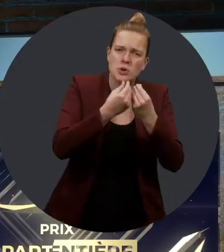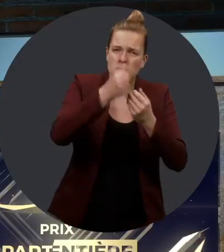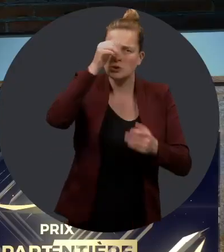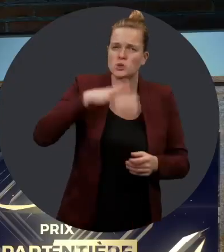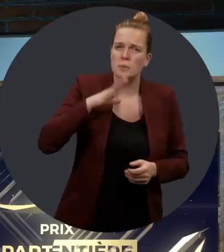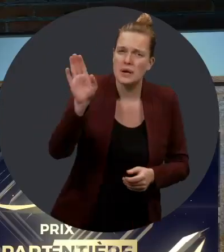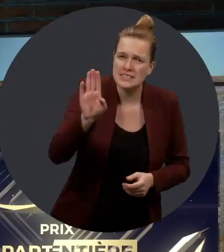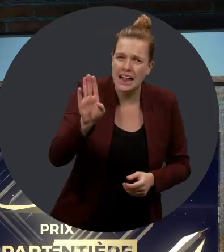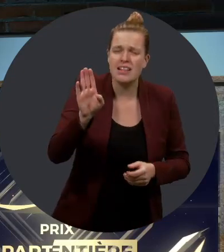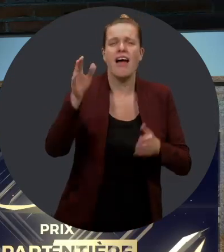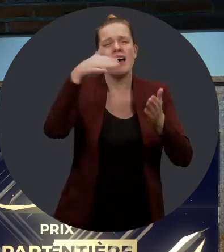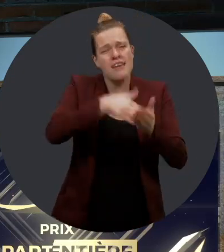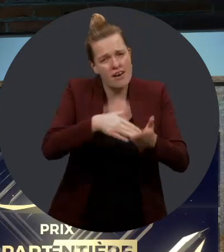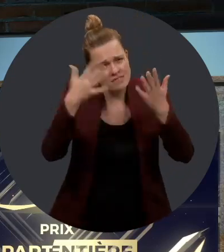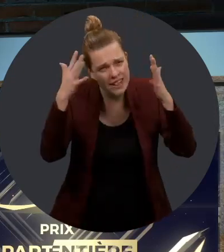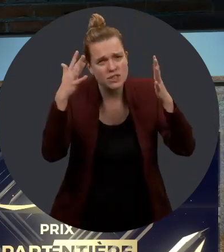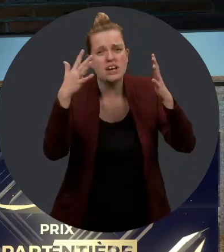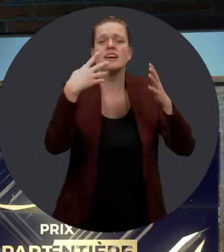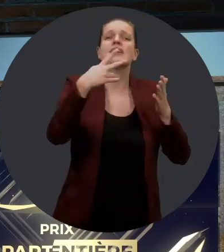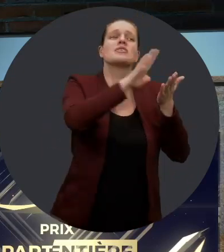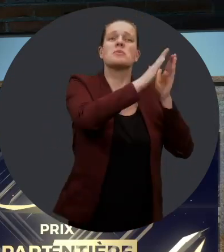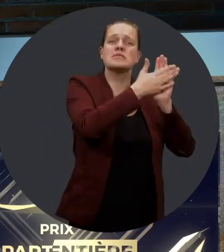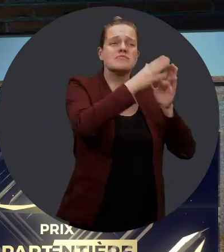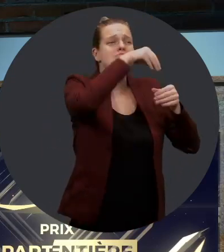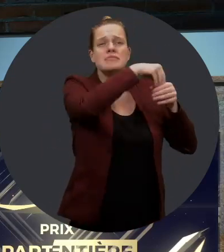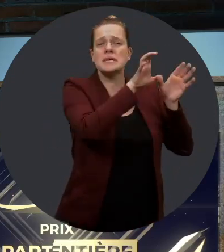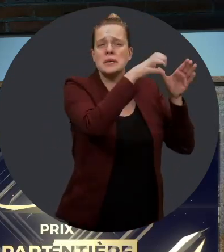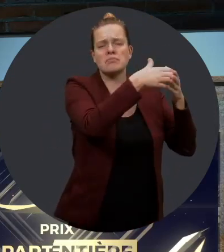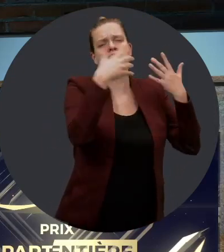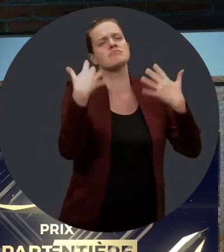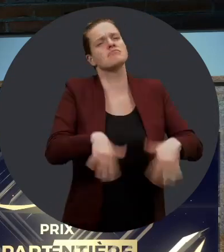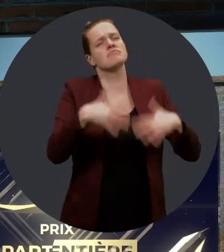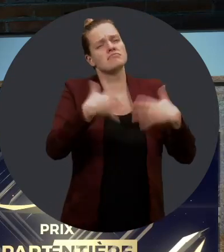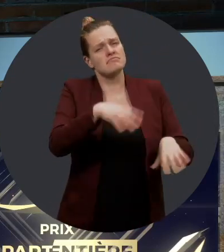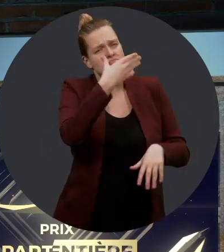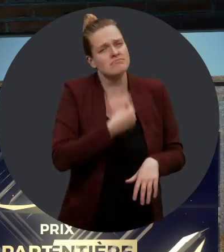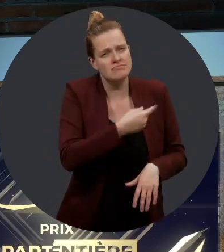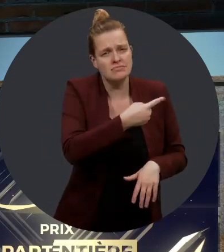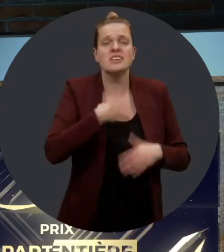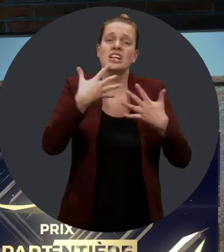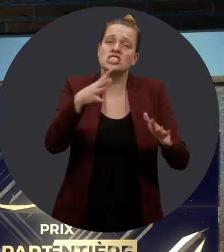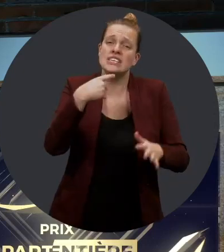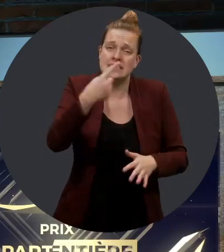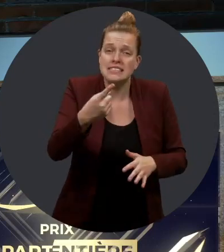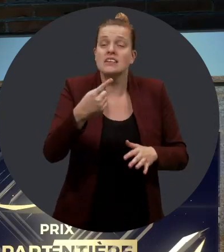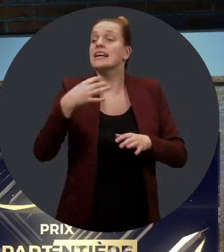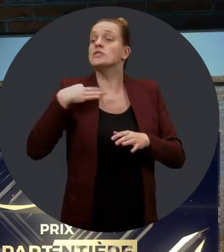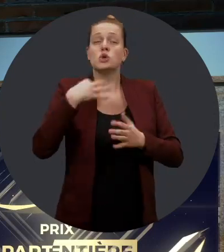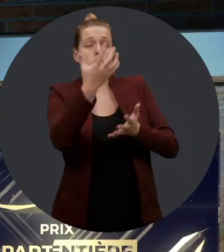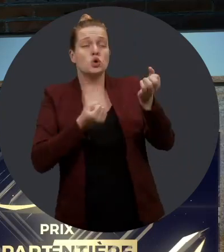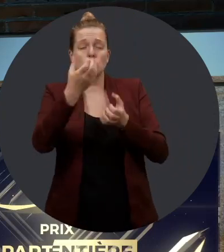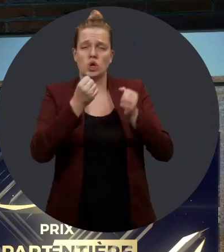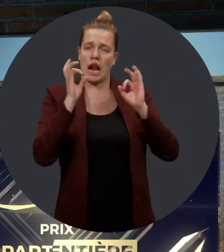Merci beaucoup M. Bissonnette et encore une fois, félicitations à tous les membres de votre belle entreprise. On l'a déjà mentionné, mais la qualité des